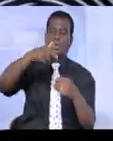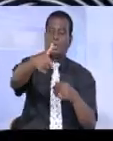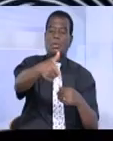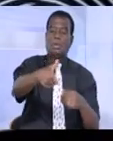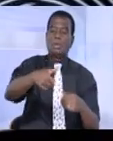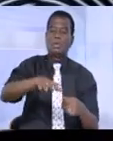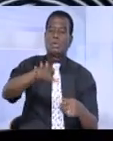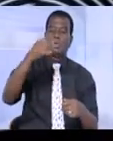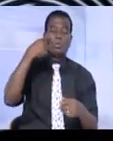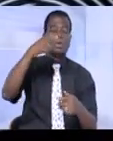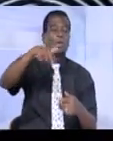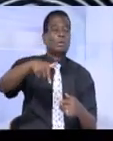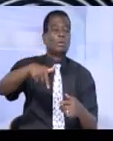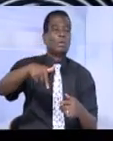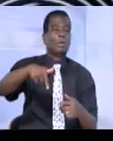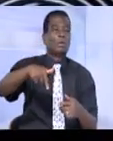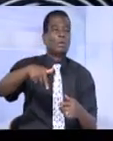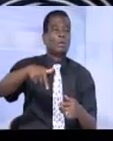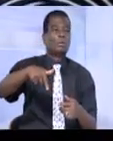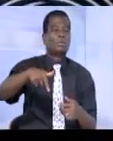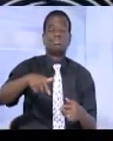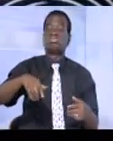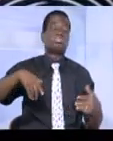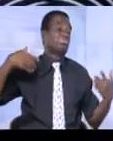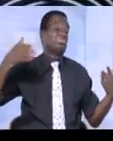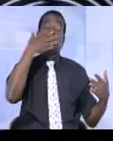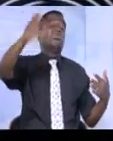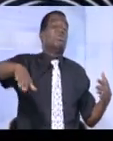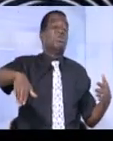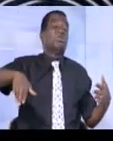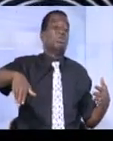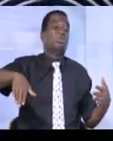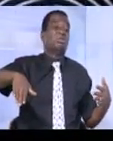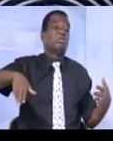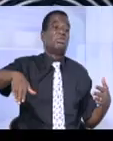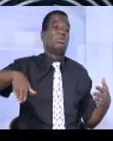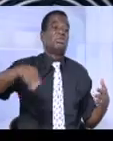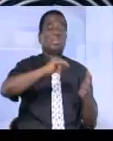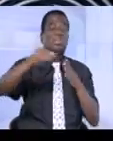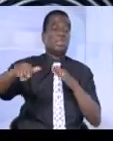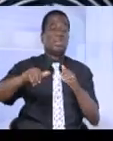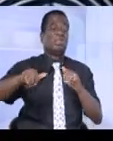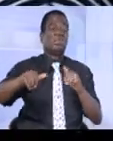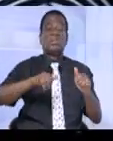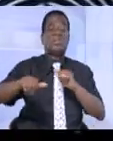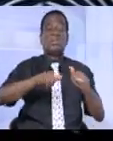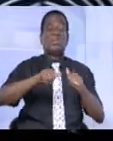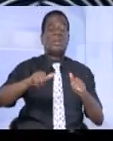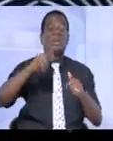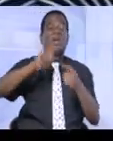Je trouve que c'était vraiment déplorable et vraiment humain, ce qu'ils ont fait à la population.